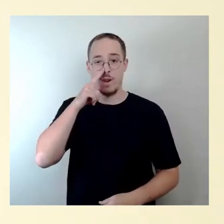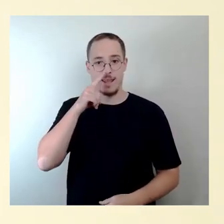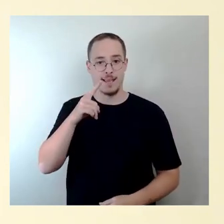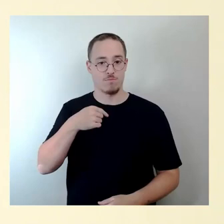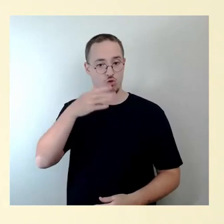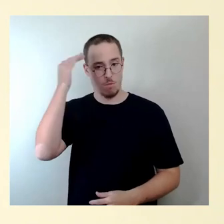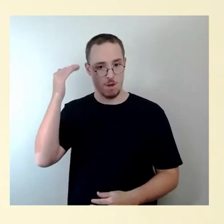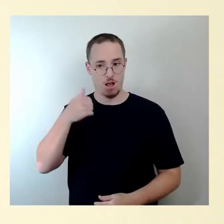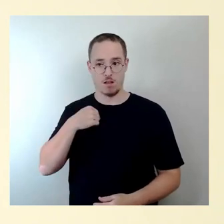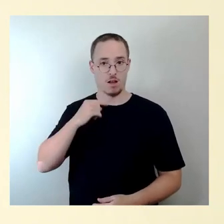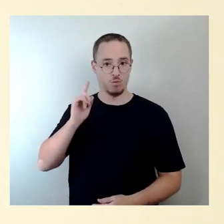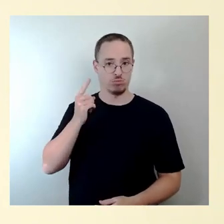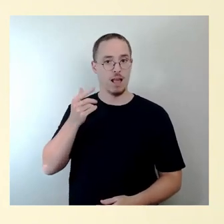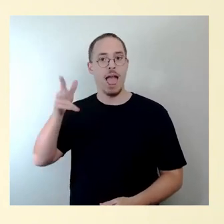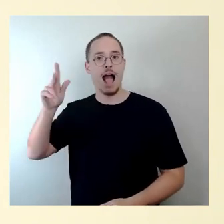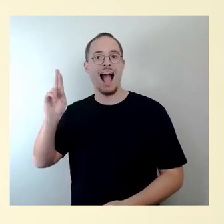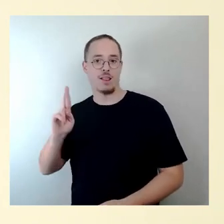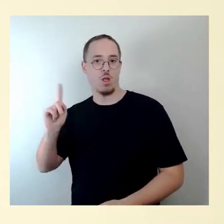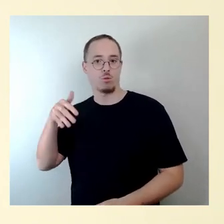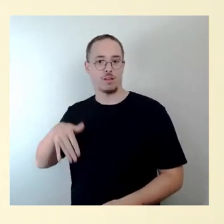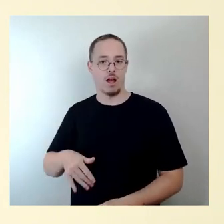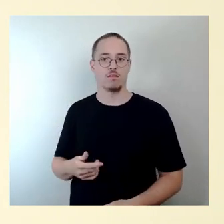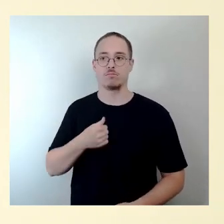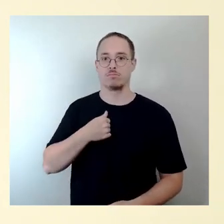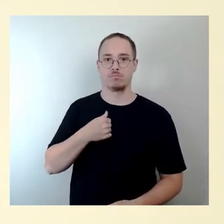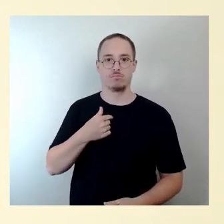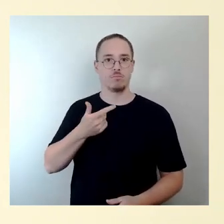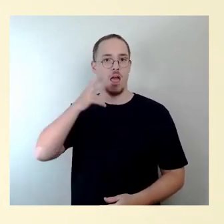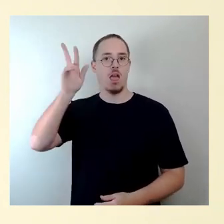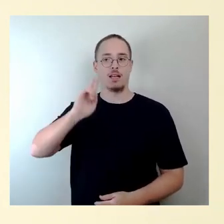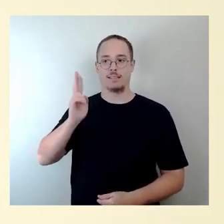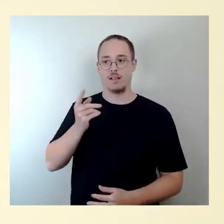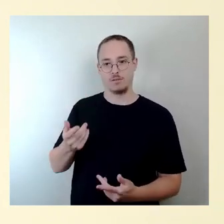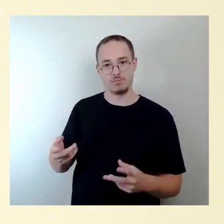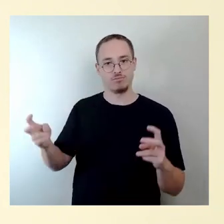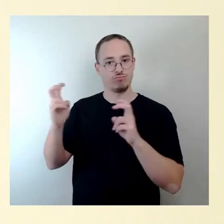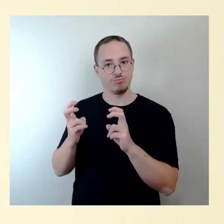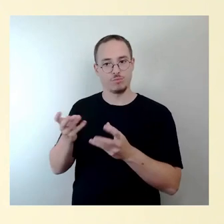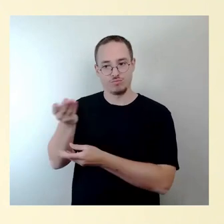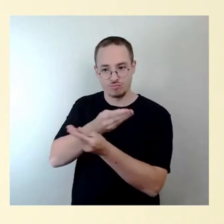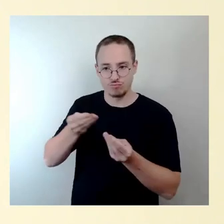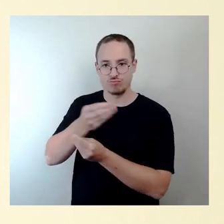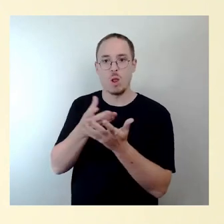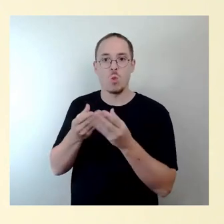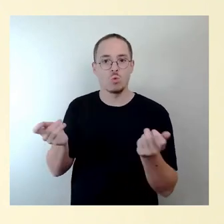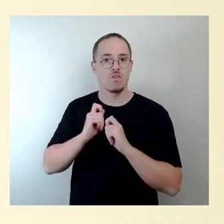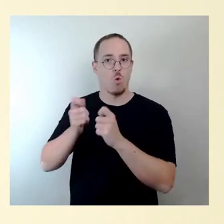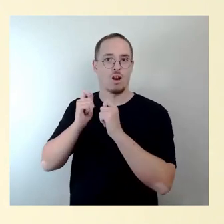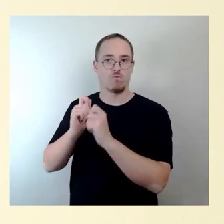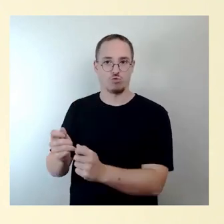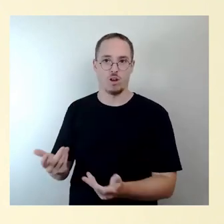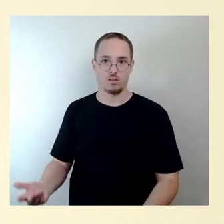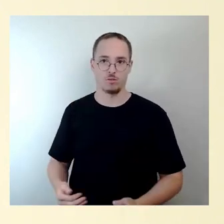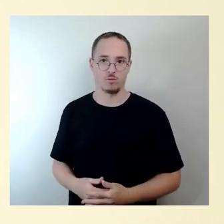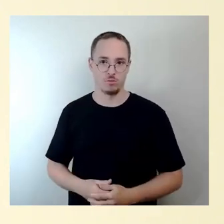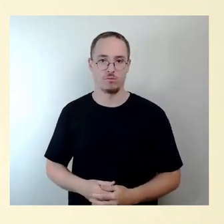zugegen, dem Herrn Riedel Lösungsvorschlag unterbreitet, wie wir es machen können, nämlich die Frage der